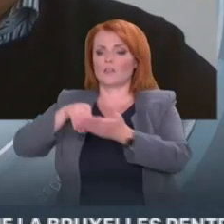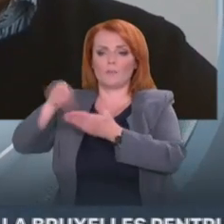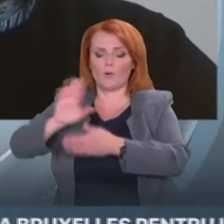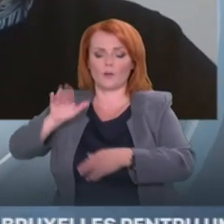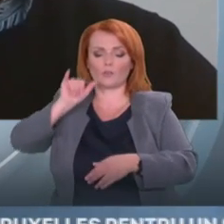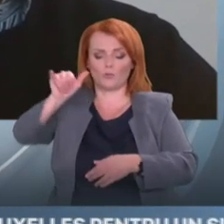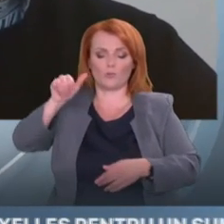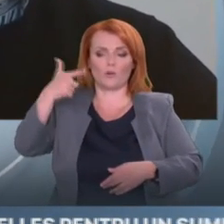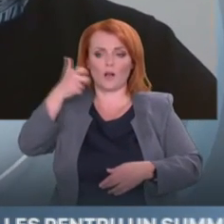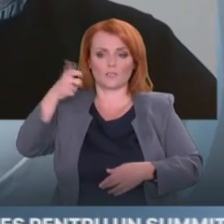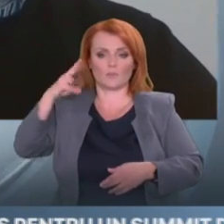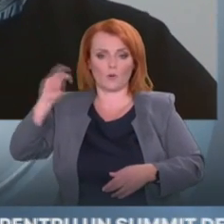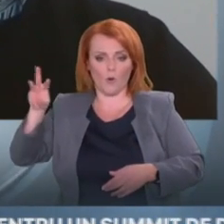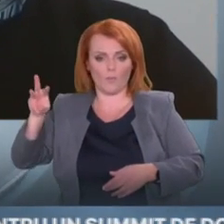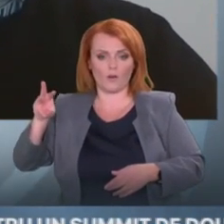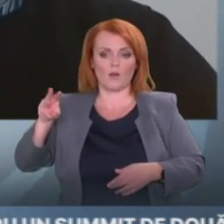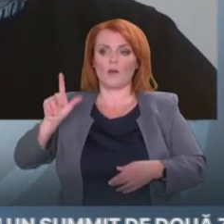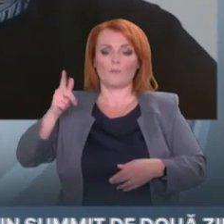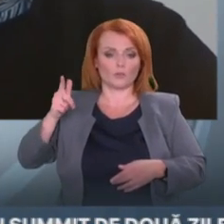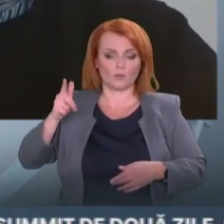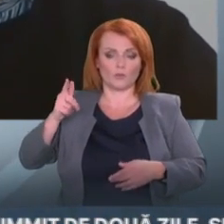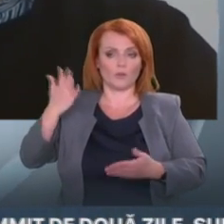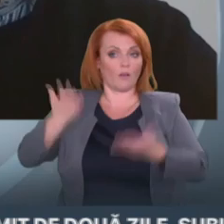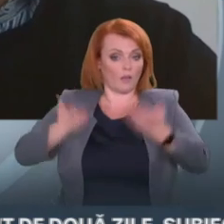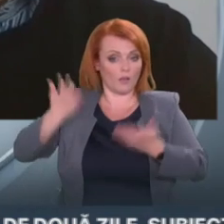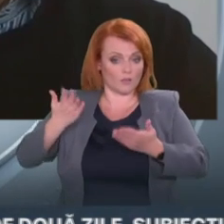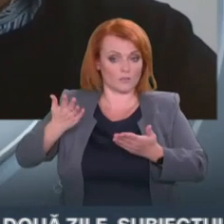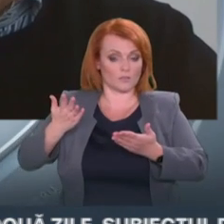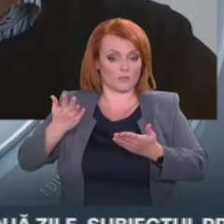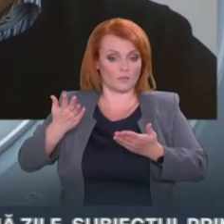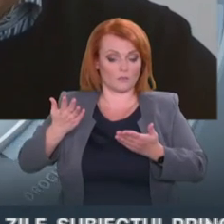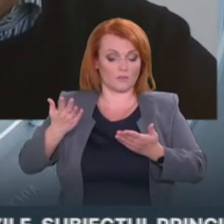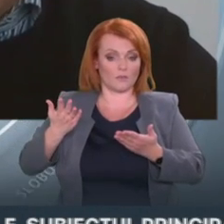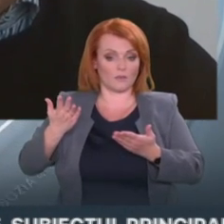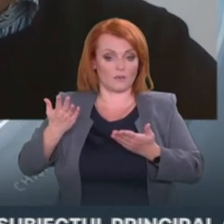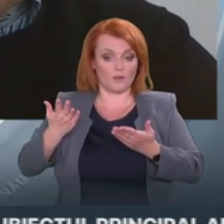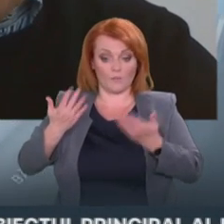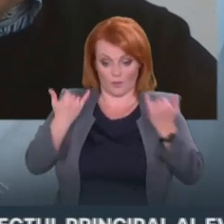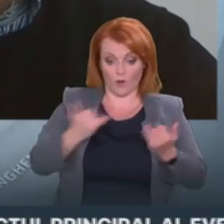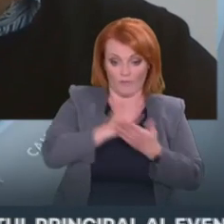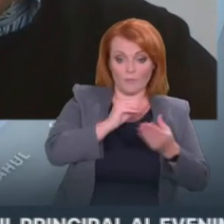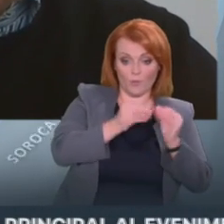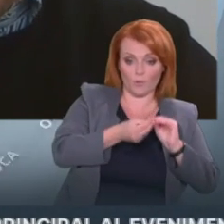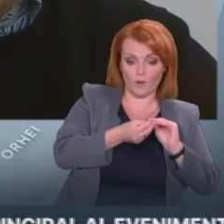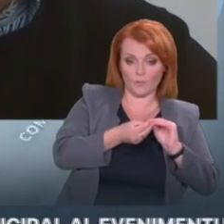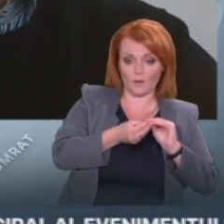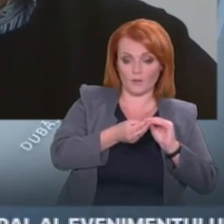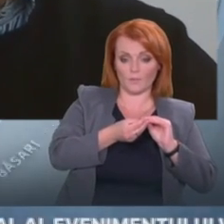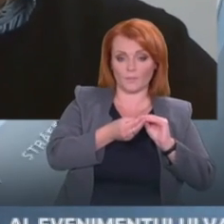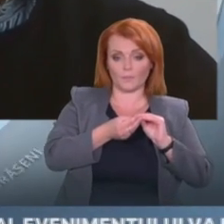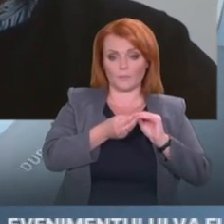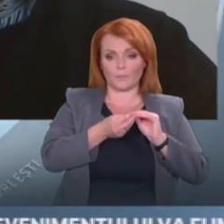cazul în care cumul problemelor pe care noi le avem urmare